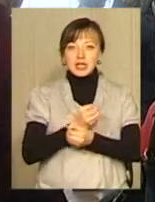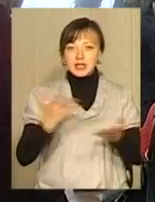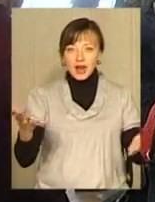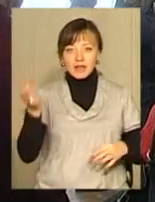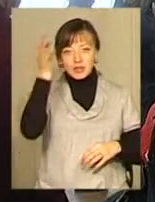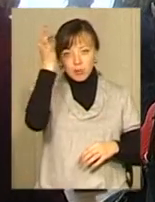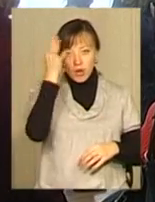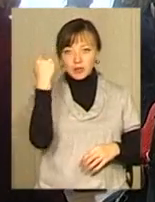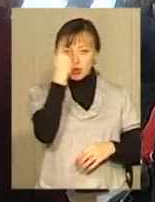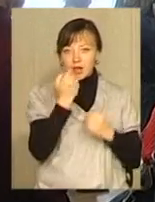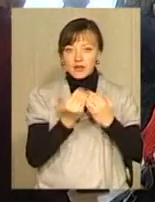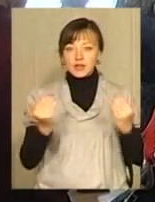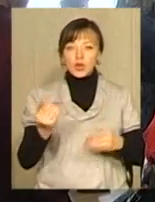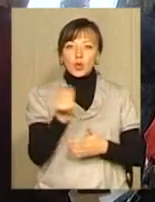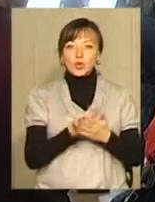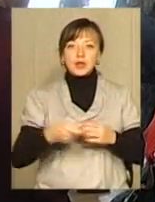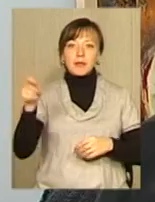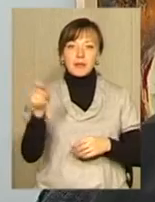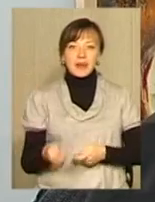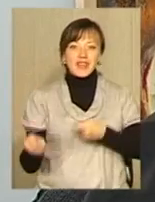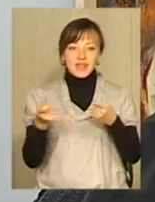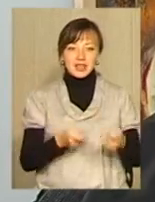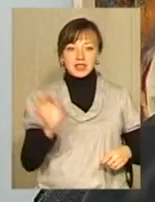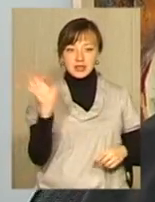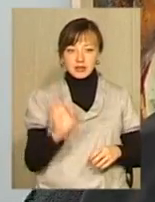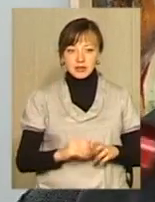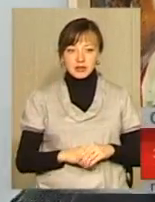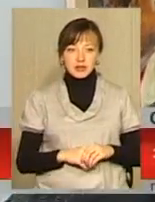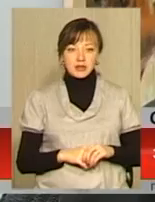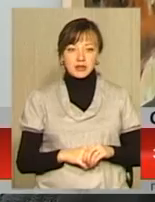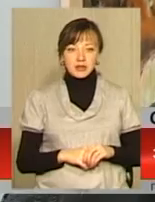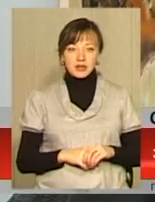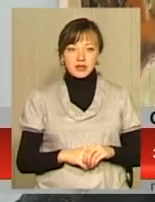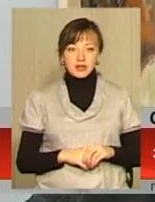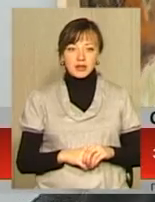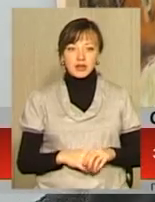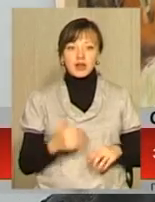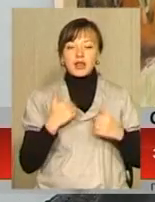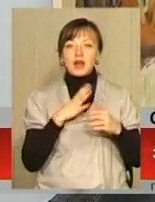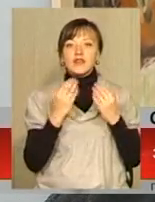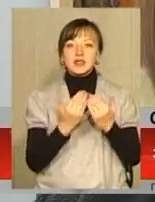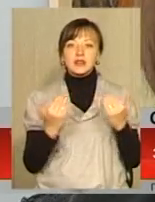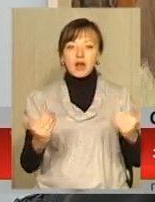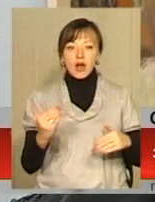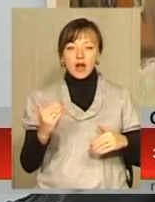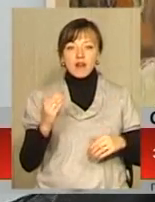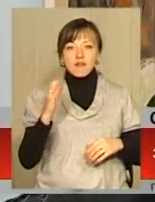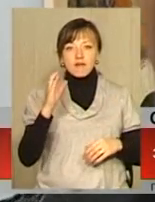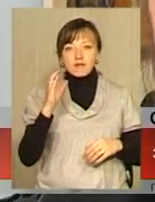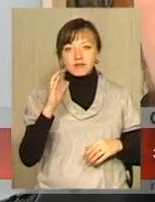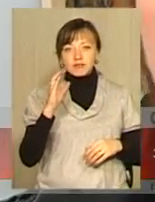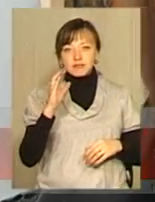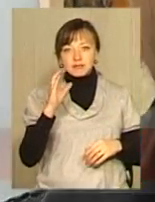персональні виставки художниця привезла із Німеччини. Виставлялася в Болгарії, в Польщі, в